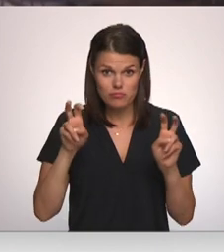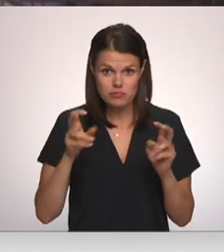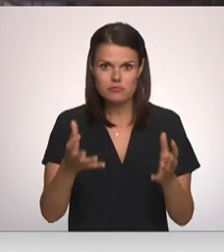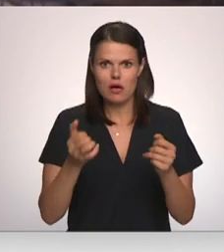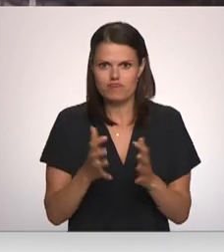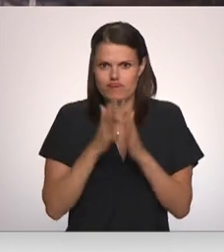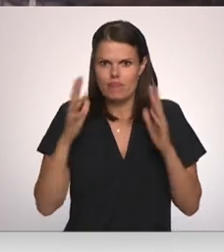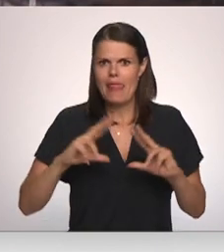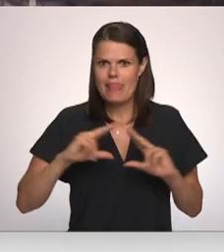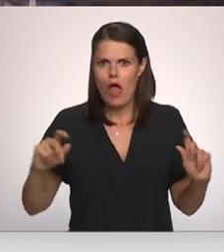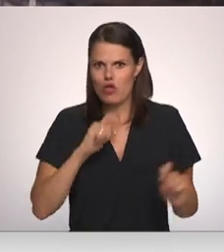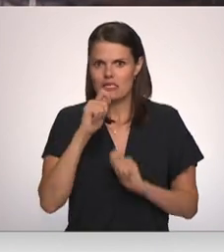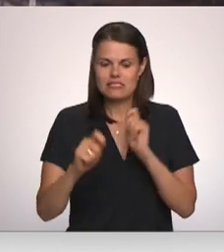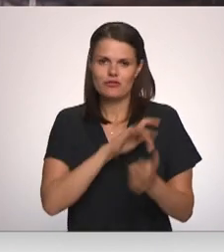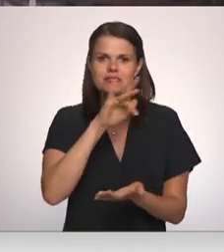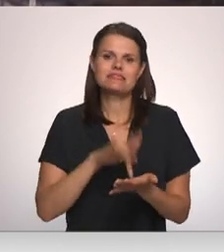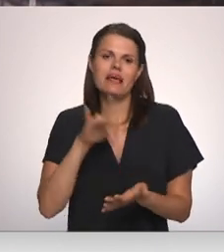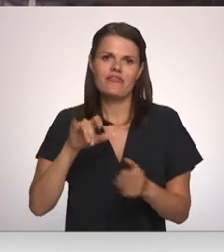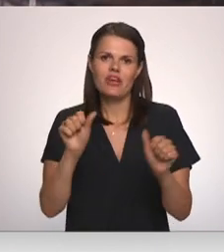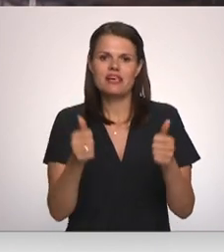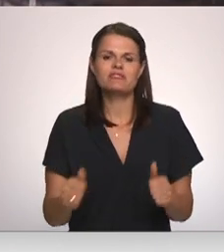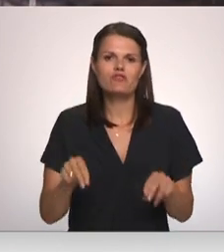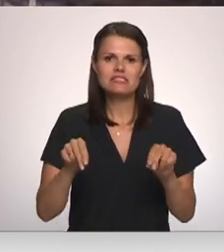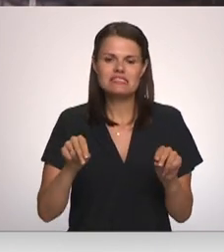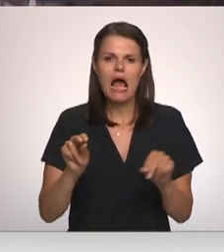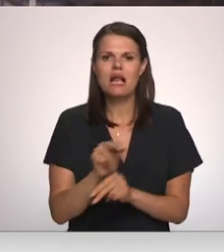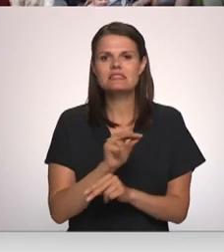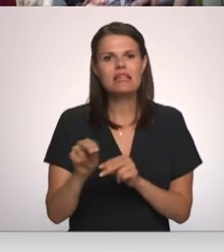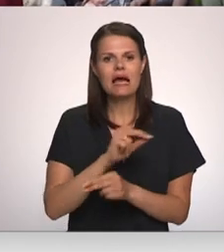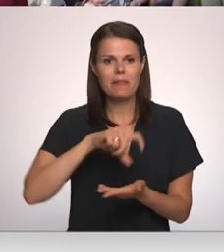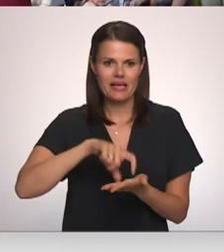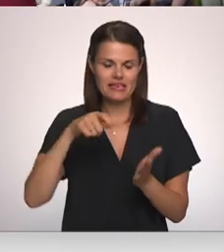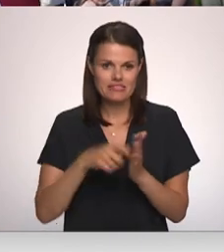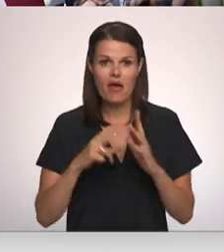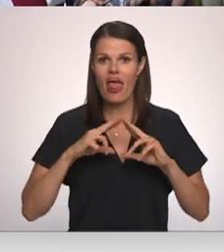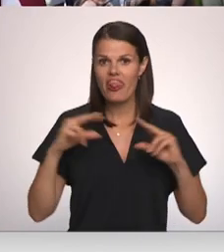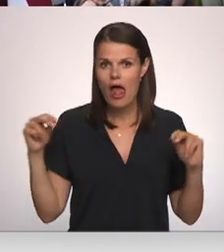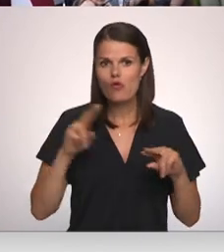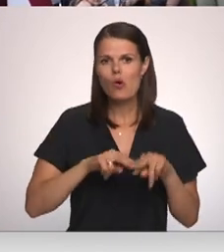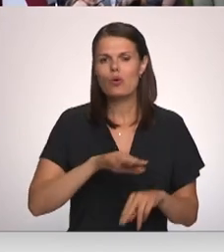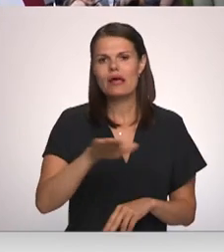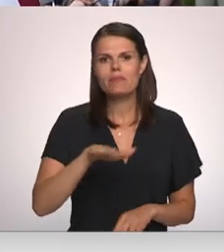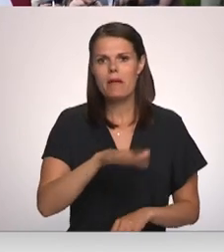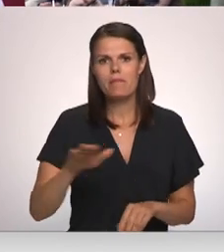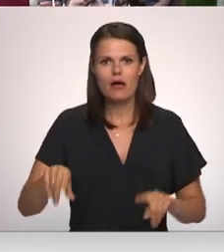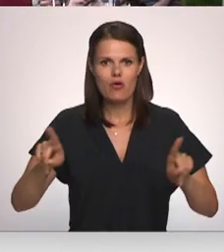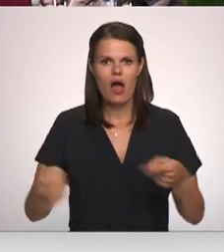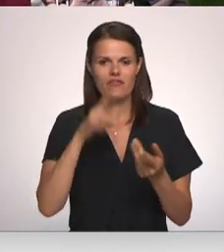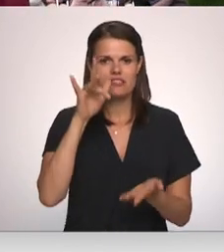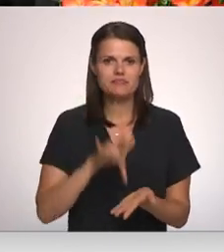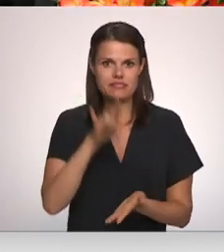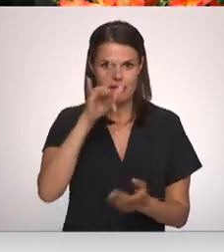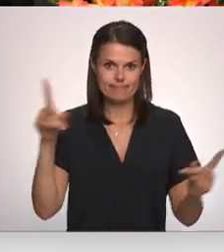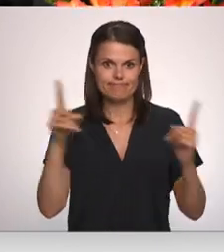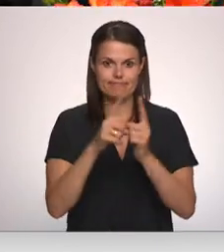NATO ziedojums, centrā izveidot salst terapijas istaba. NATO un ģimeņu un bērnu attīstības centrs Brīnumiņš